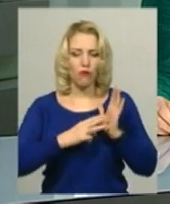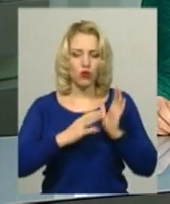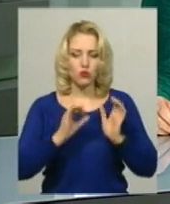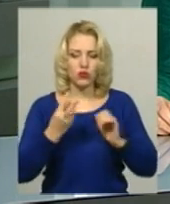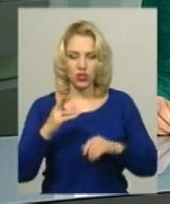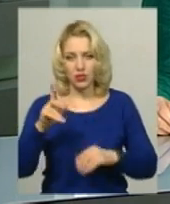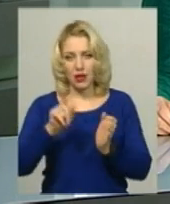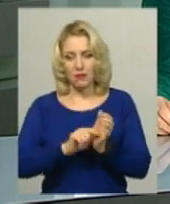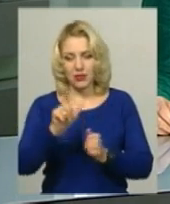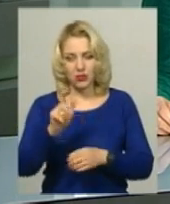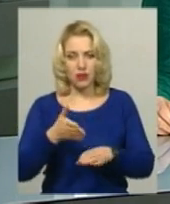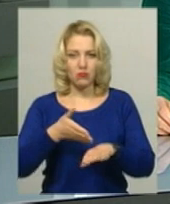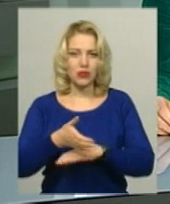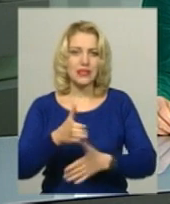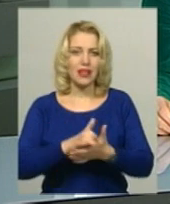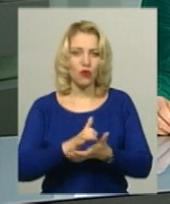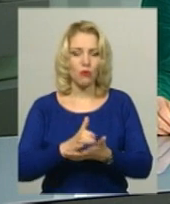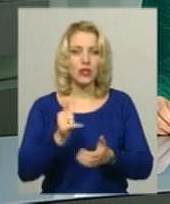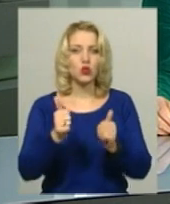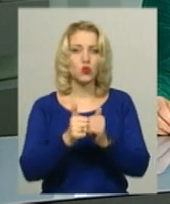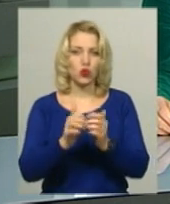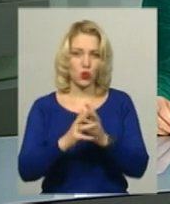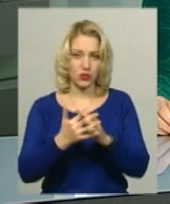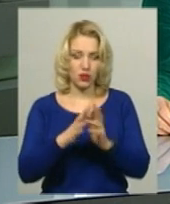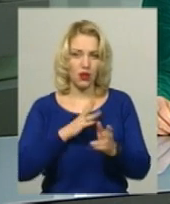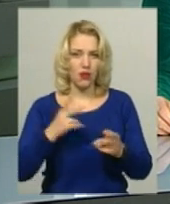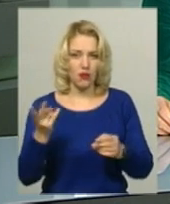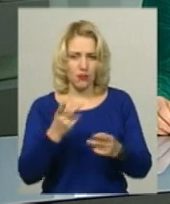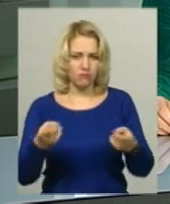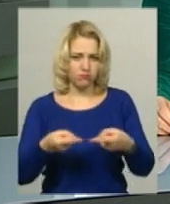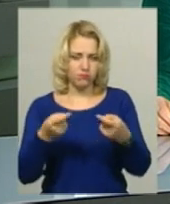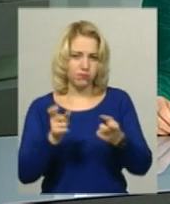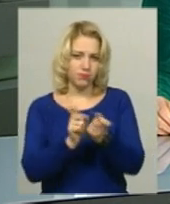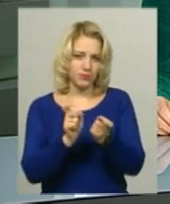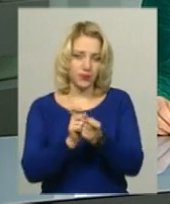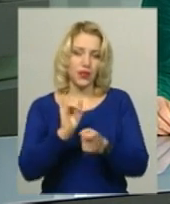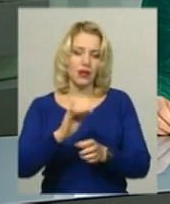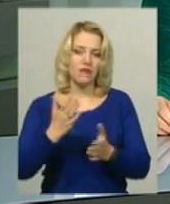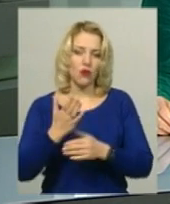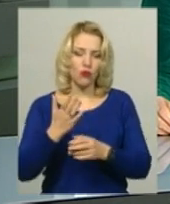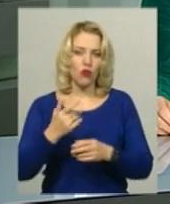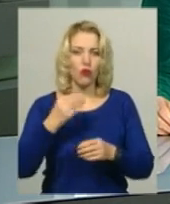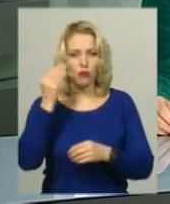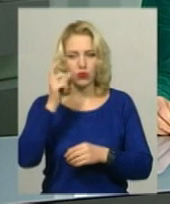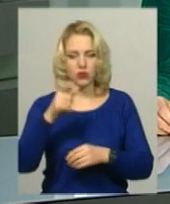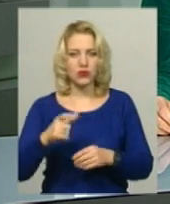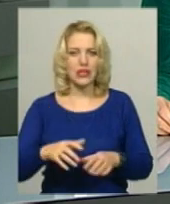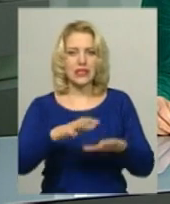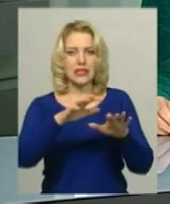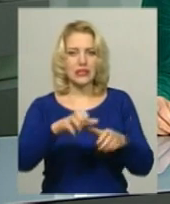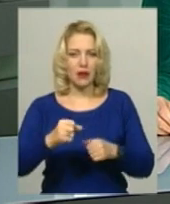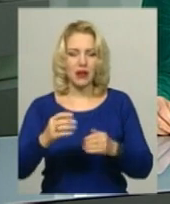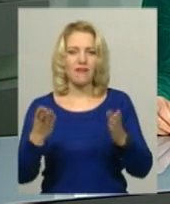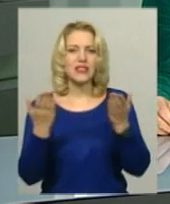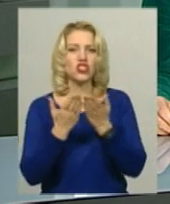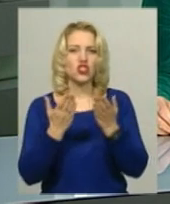пенсіонера прийшов знайомий із сусіднього села. Між ними стався конфлікт, у ході якого підозрюваний забрав із шафи 400 гривень та дві медалі